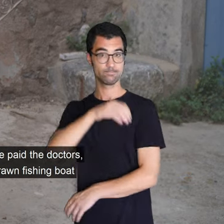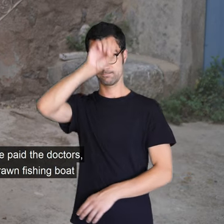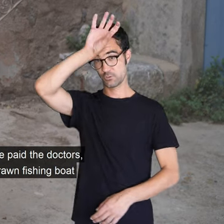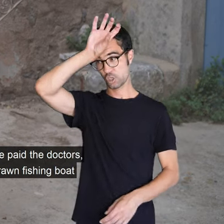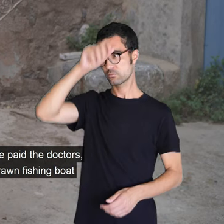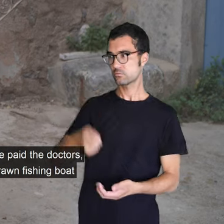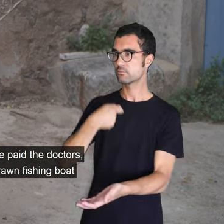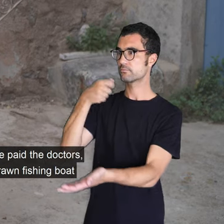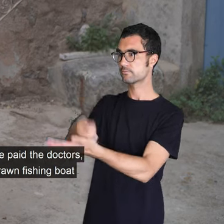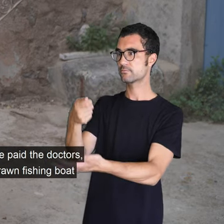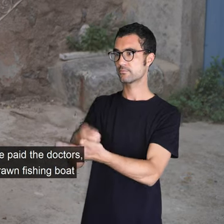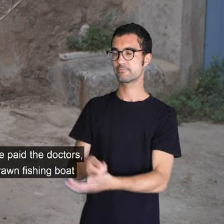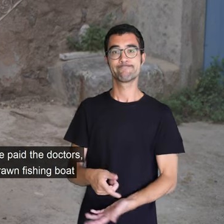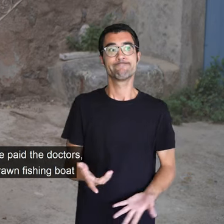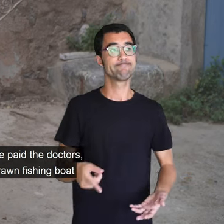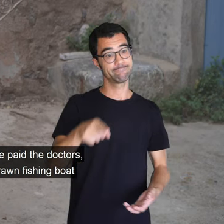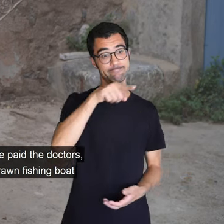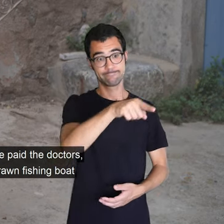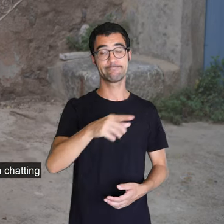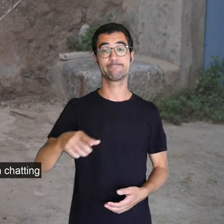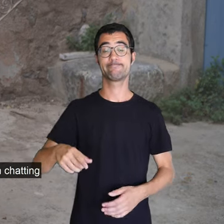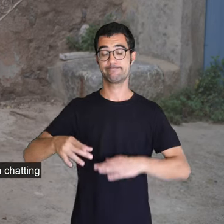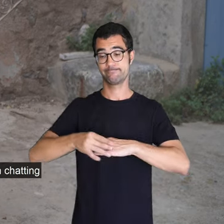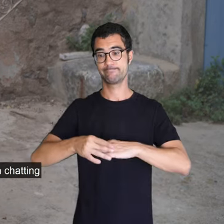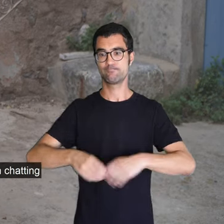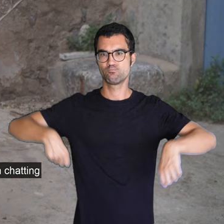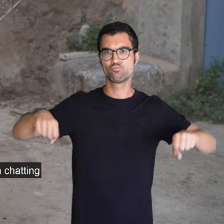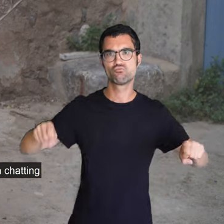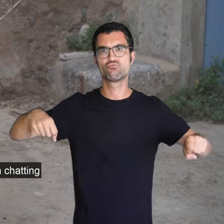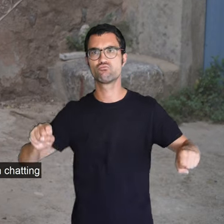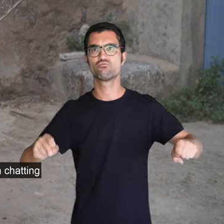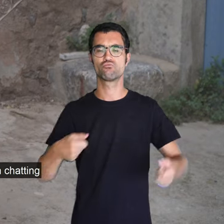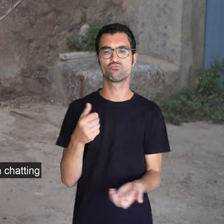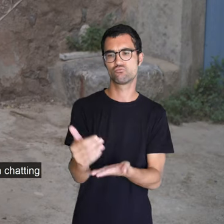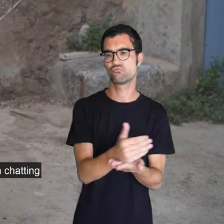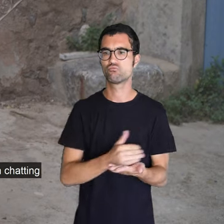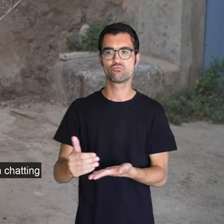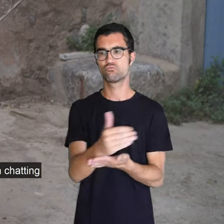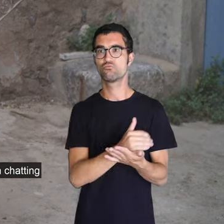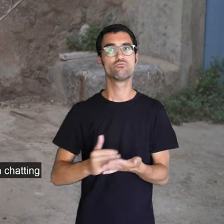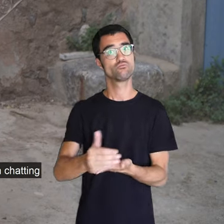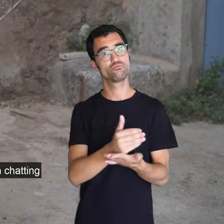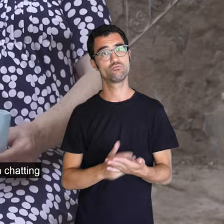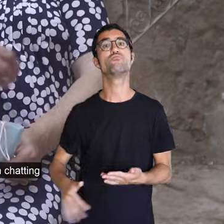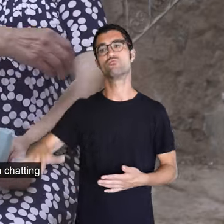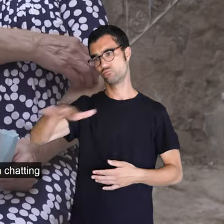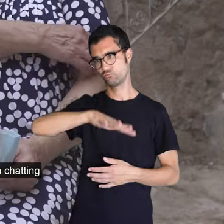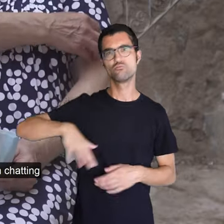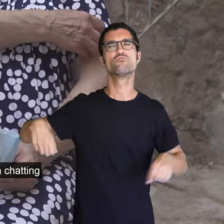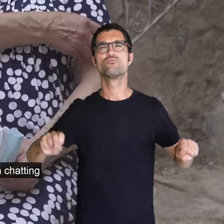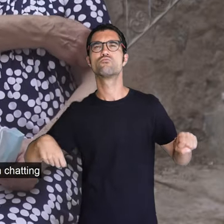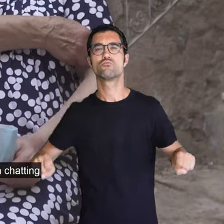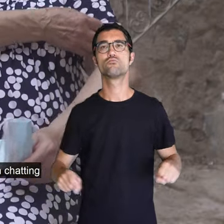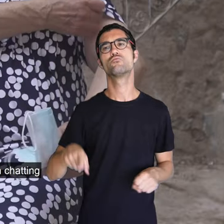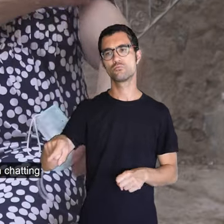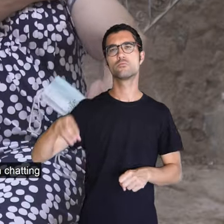se va posar de motorista a dins d'una gambera, aquestes gamberes, i així mateix va fer molt d'any de feina amb Miquel. També un